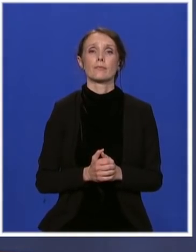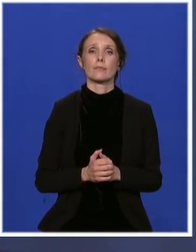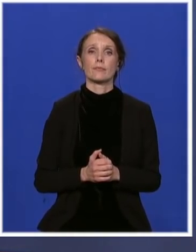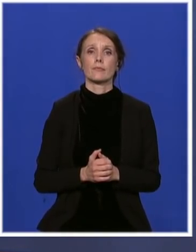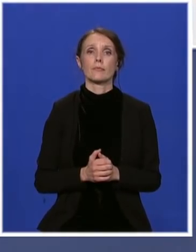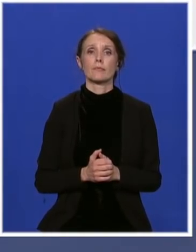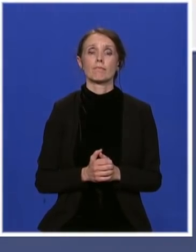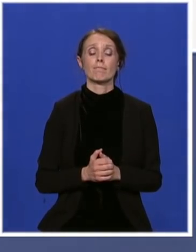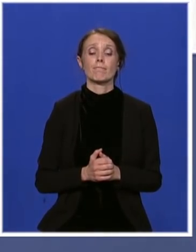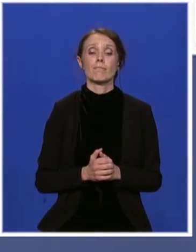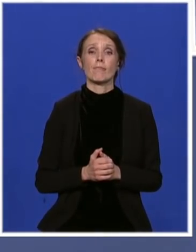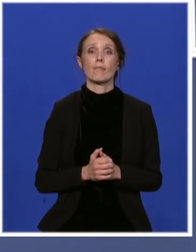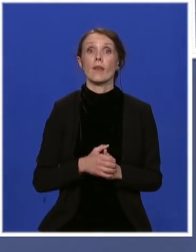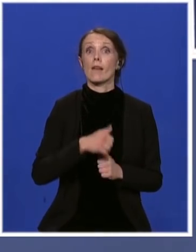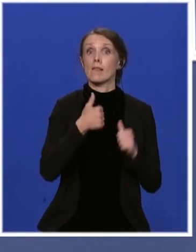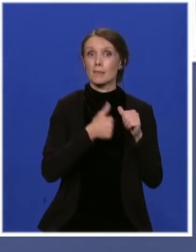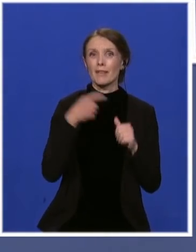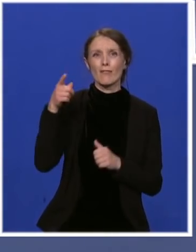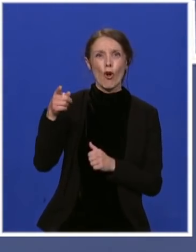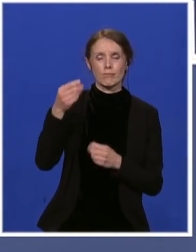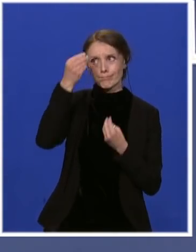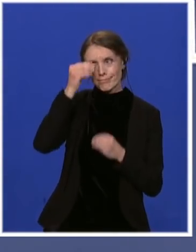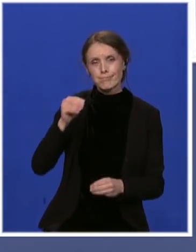Pre svega, boženi komesaru Erhelji,